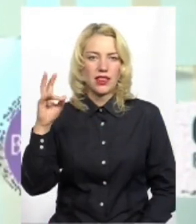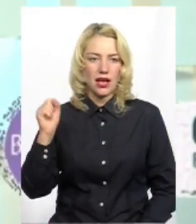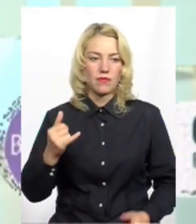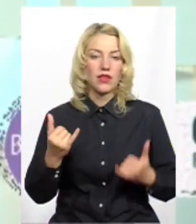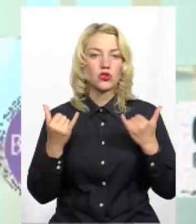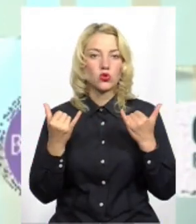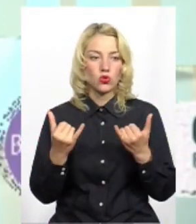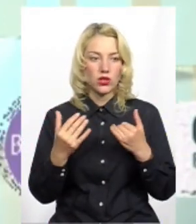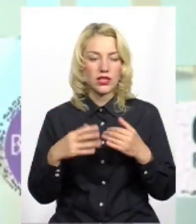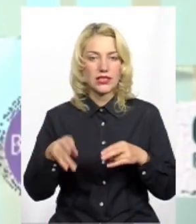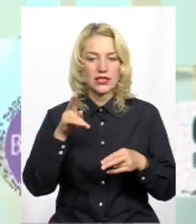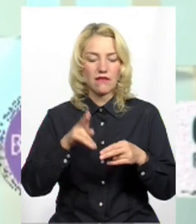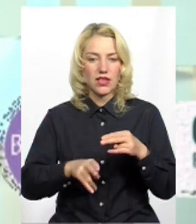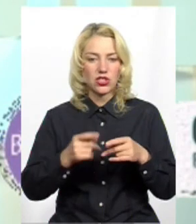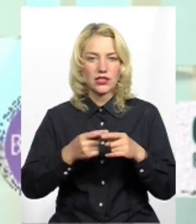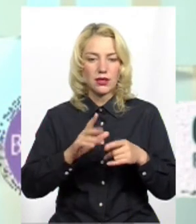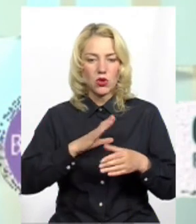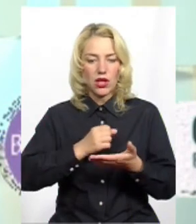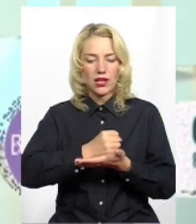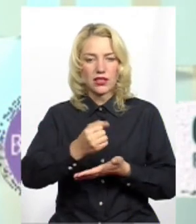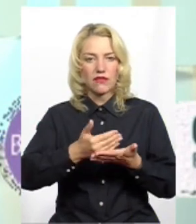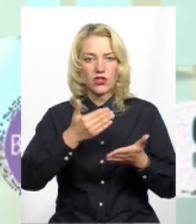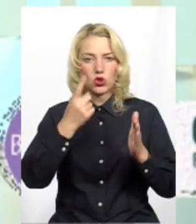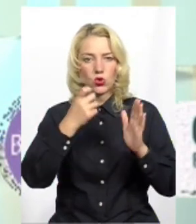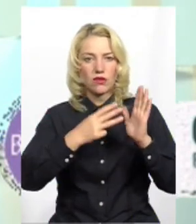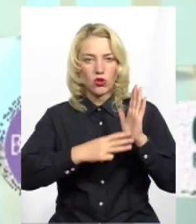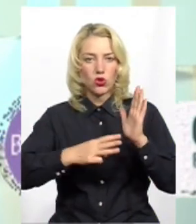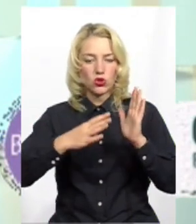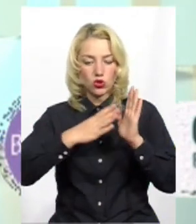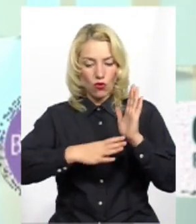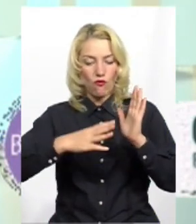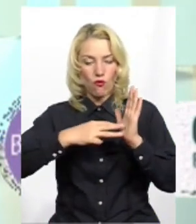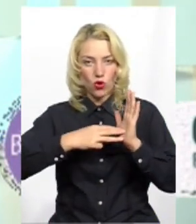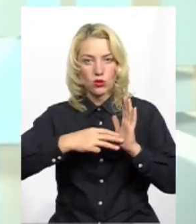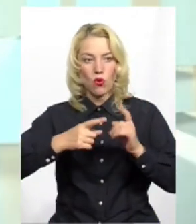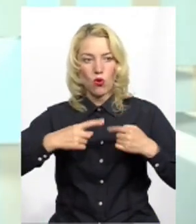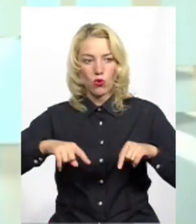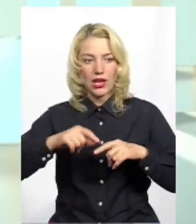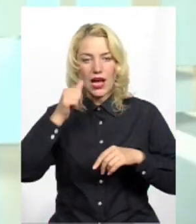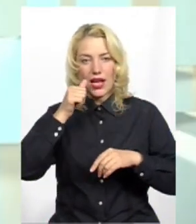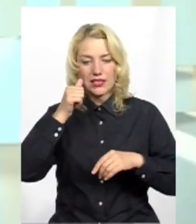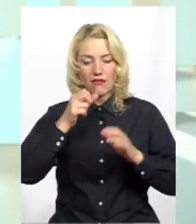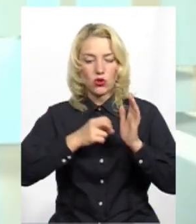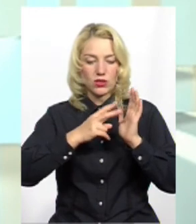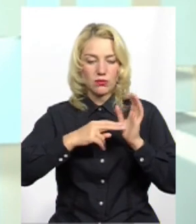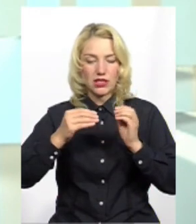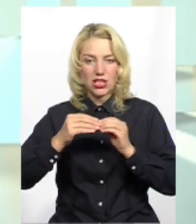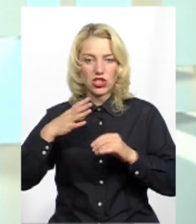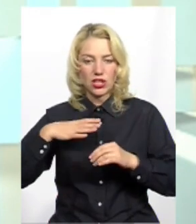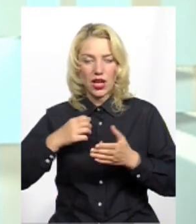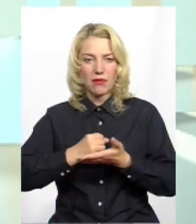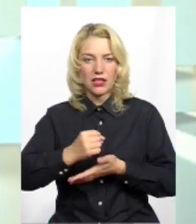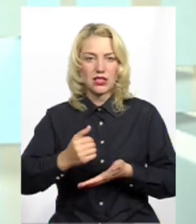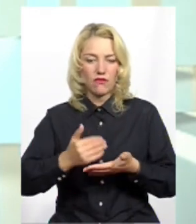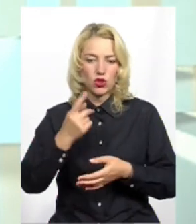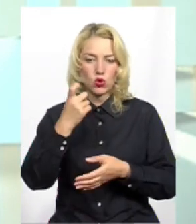На сьогодні завершили. Це були кандидати від 190-го округу, а завтра у 17.10 чекаємо кандидатів від